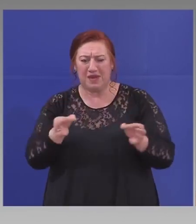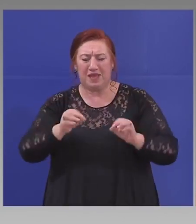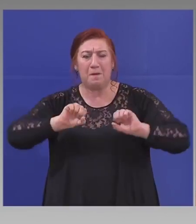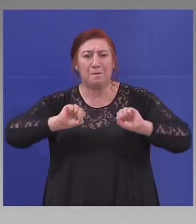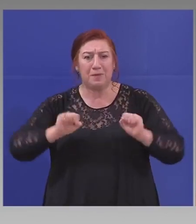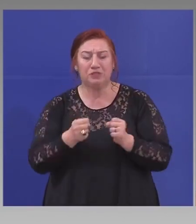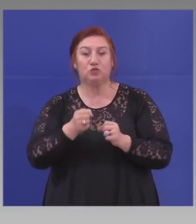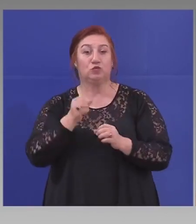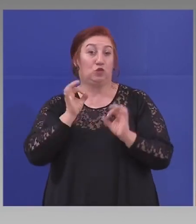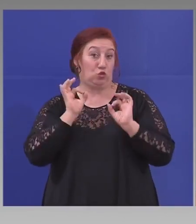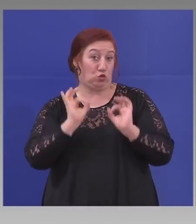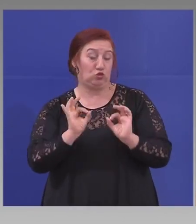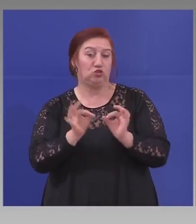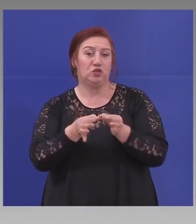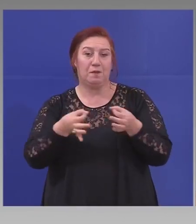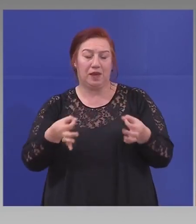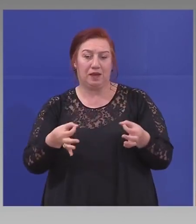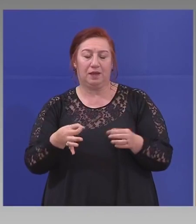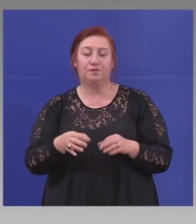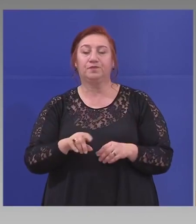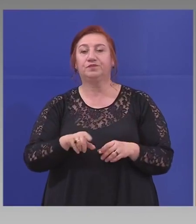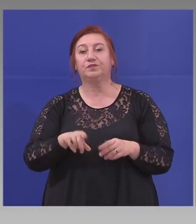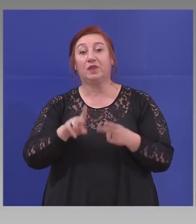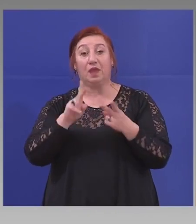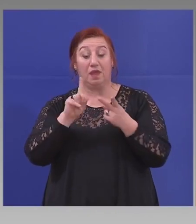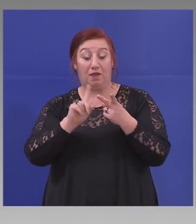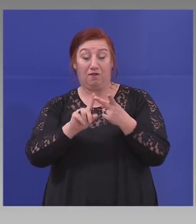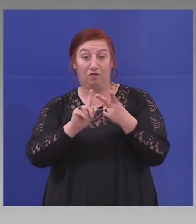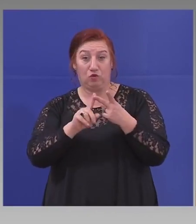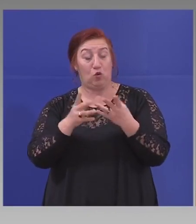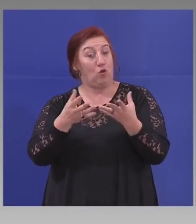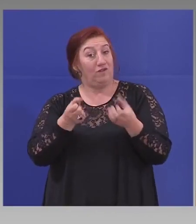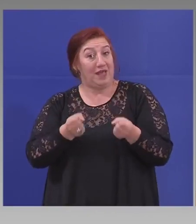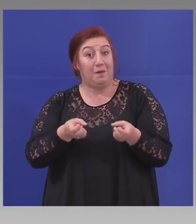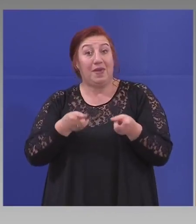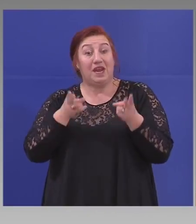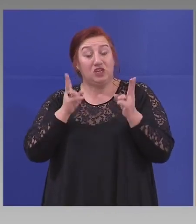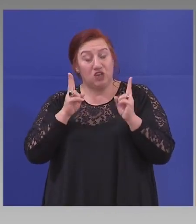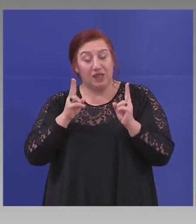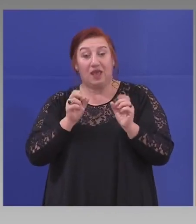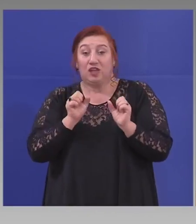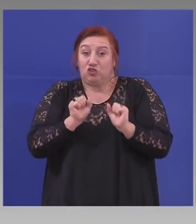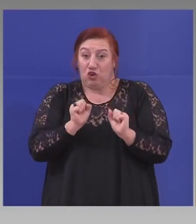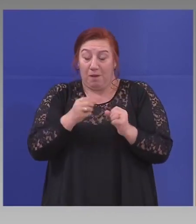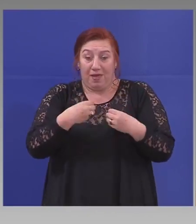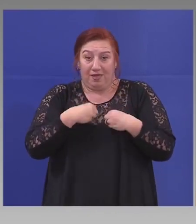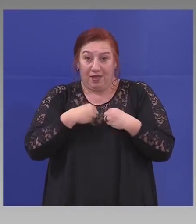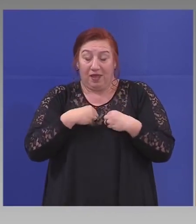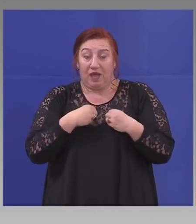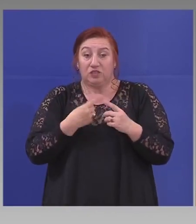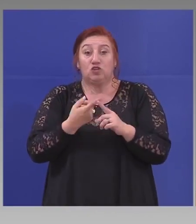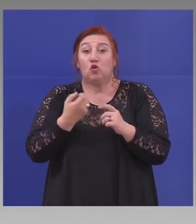Второ, взе се решение, очакваме да ни кажат от кога, за